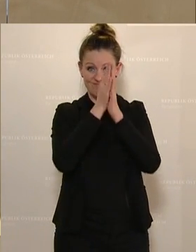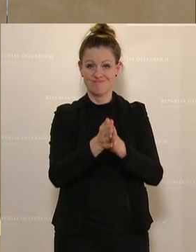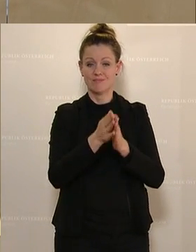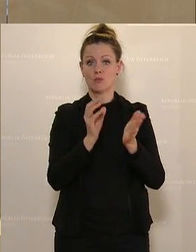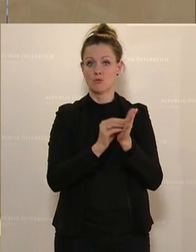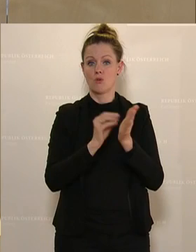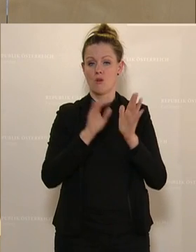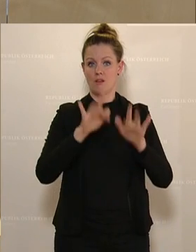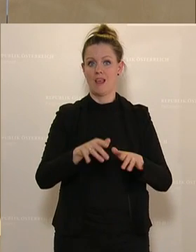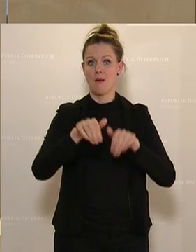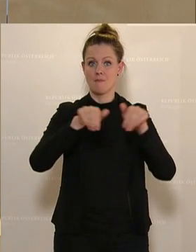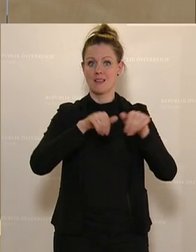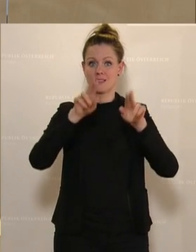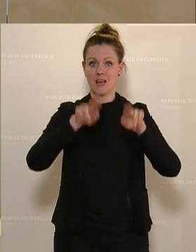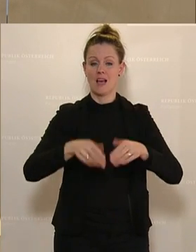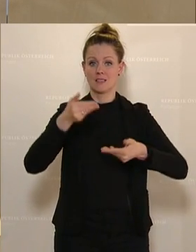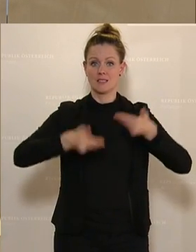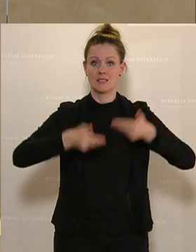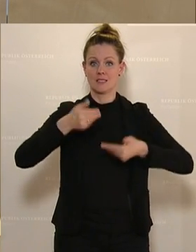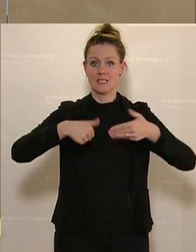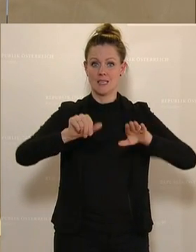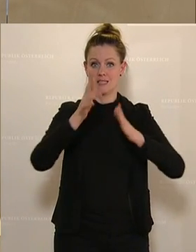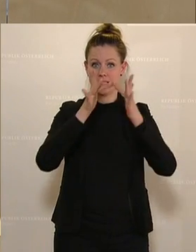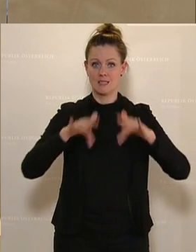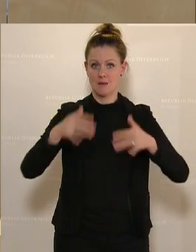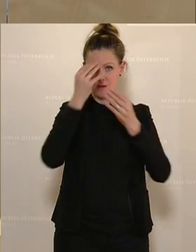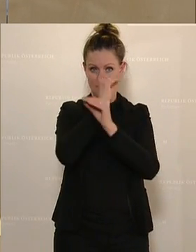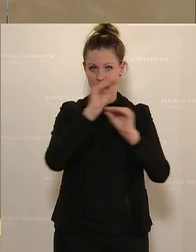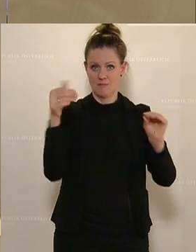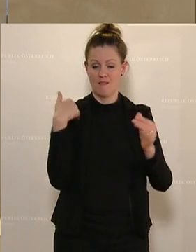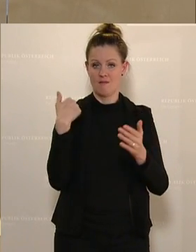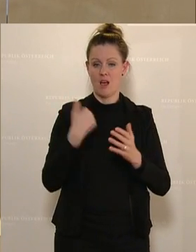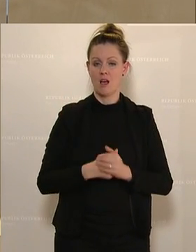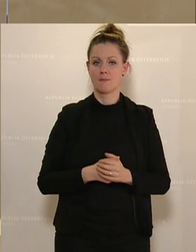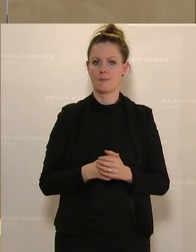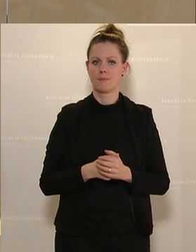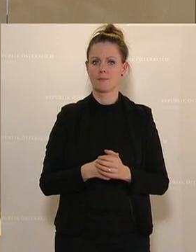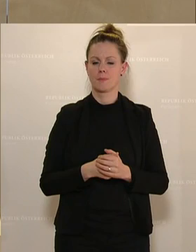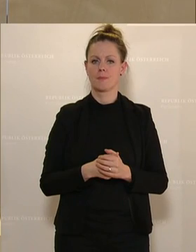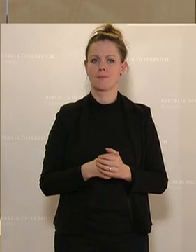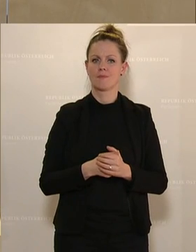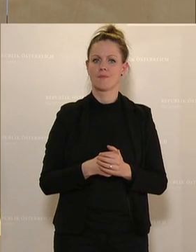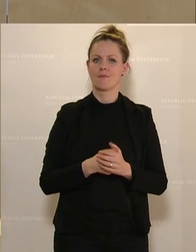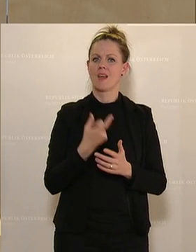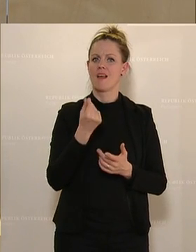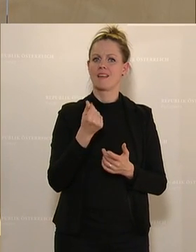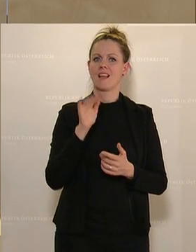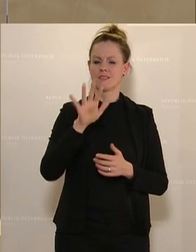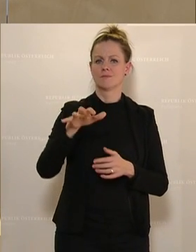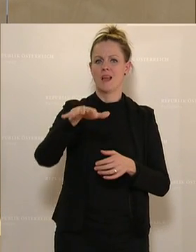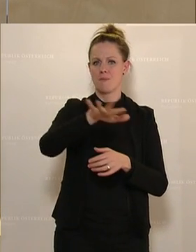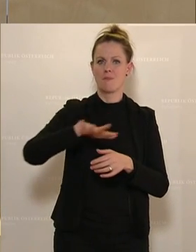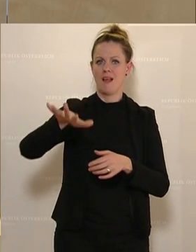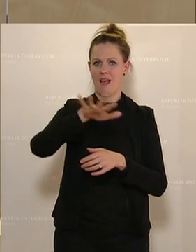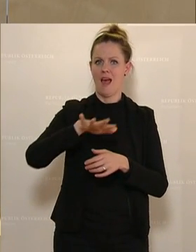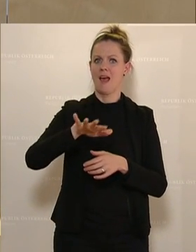Ministerratssitzung vom 16. Dezember an Ihre Kollegen richten müssen, nämlich, dass Sie die benötigten Mittel aus Ihrem Ressort für